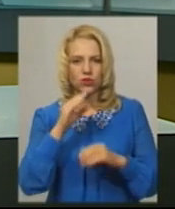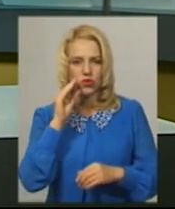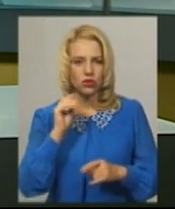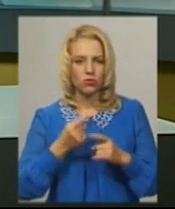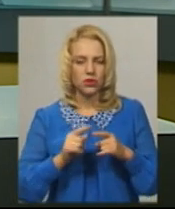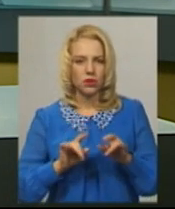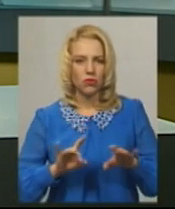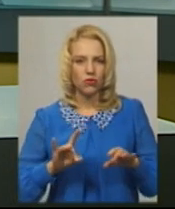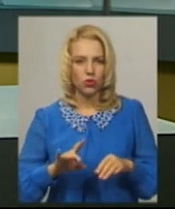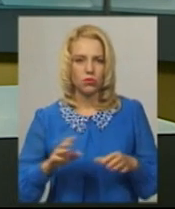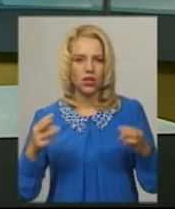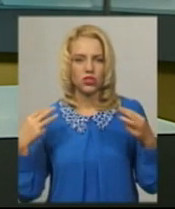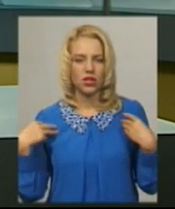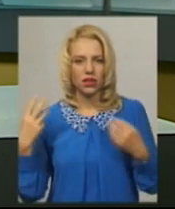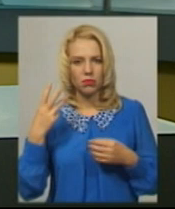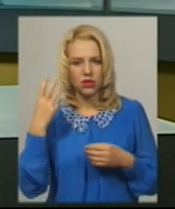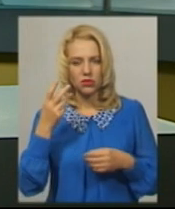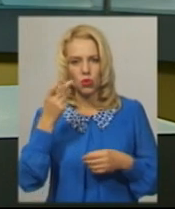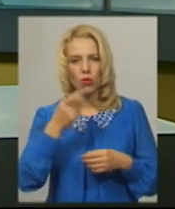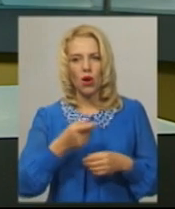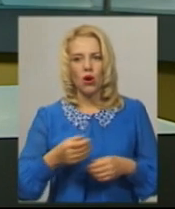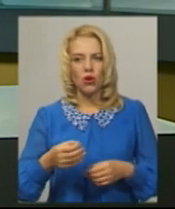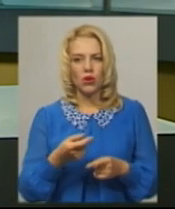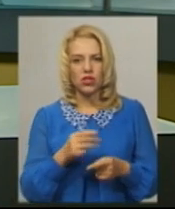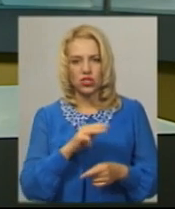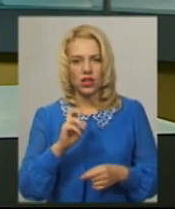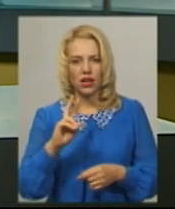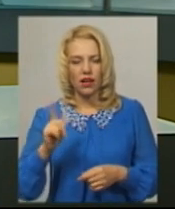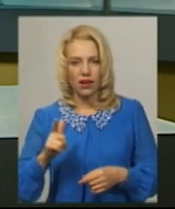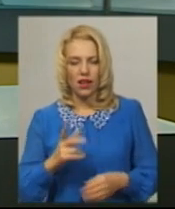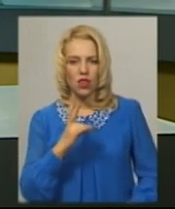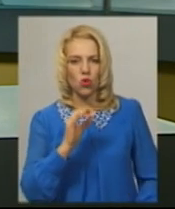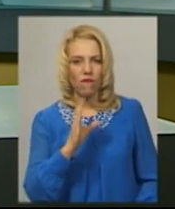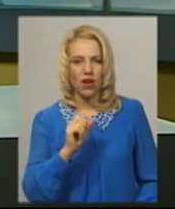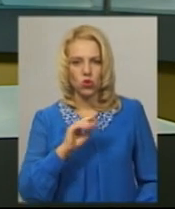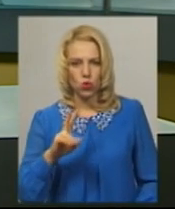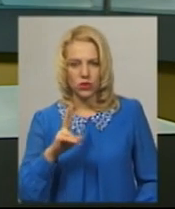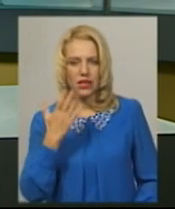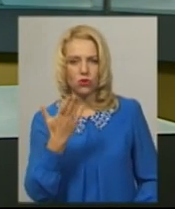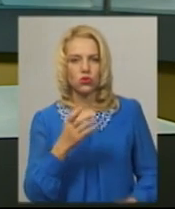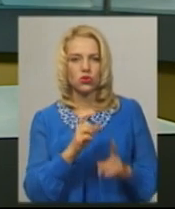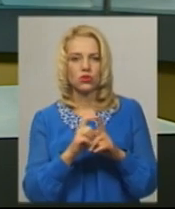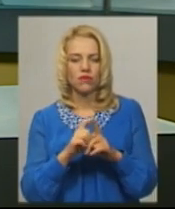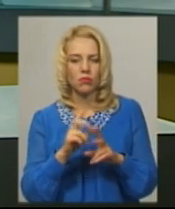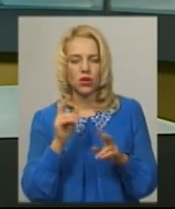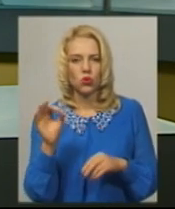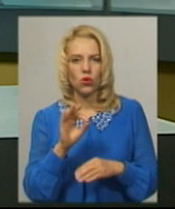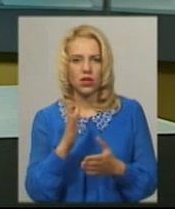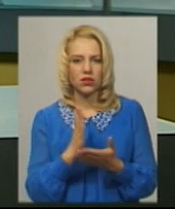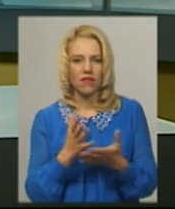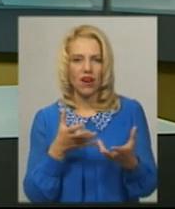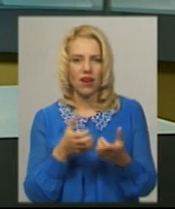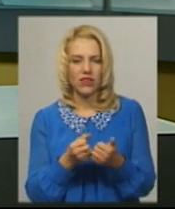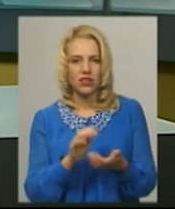повідомив начальник Хмельницького міського управління житлово-комунального господарства Василь Новачок. За його словами, туалет знаходиться в аварійному